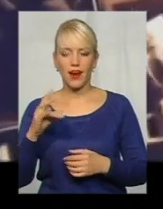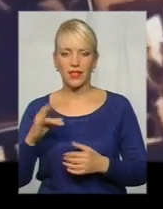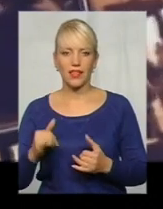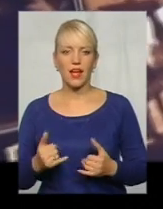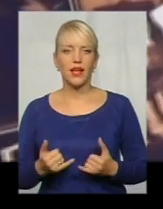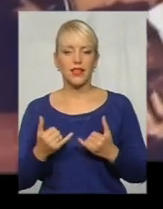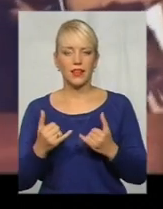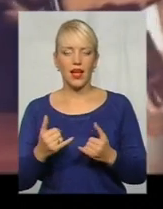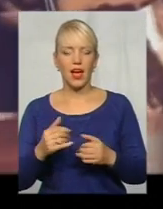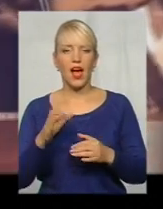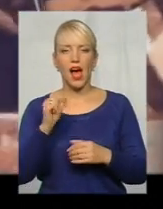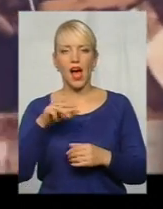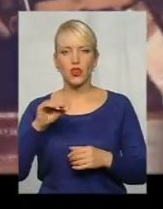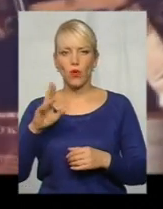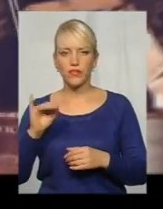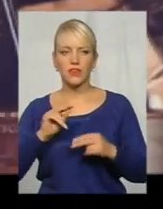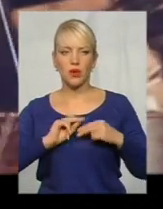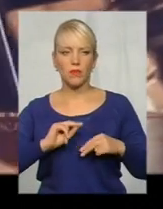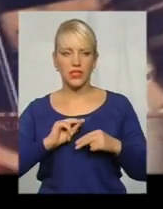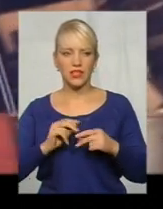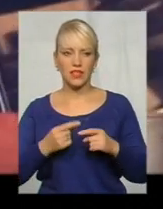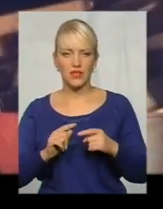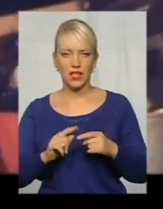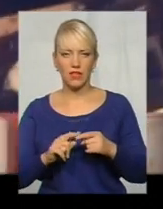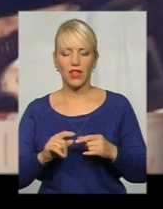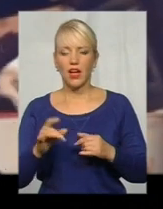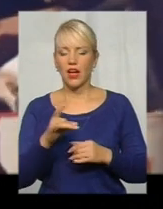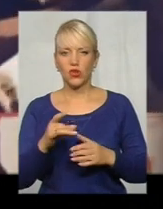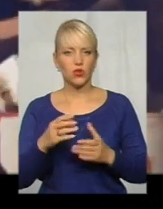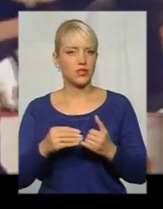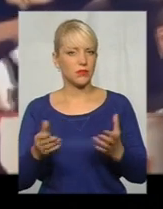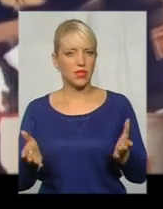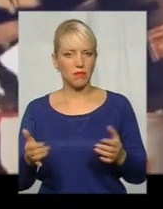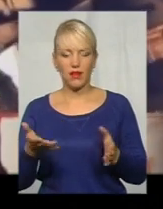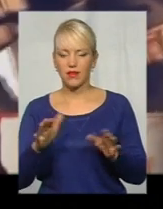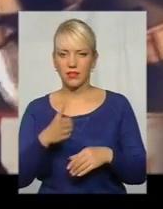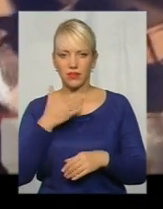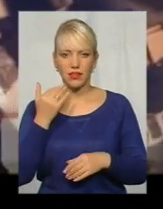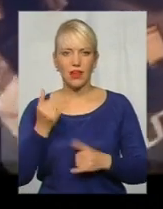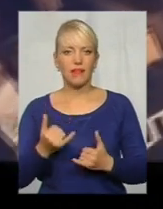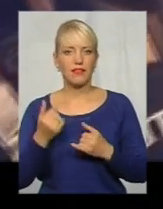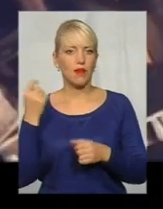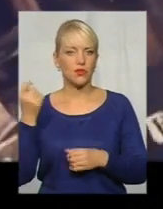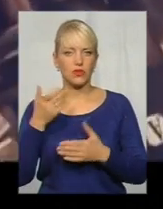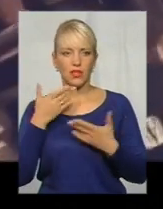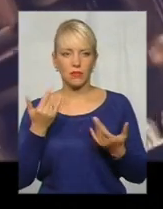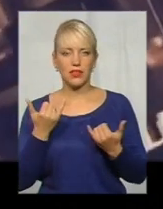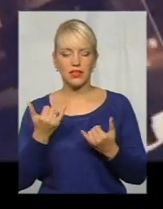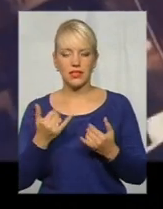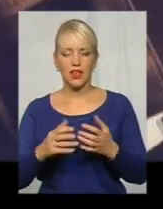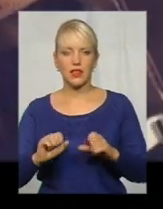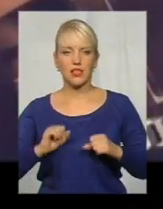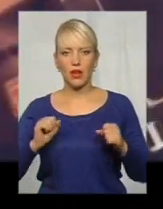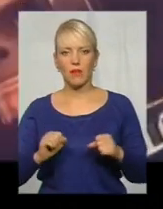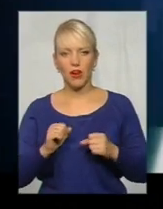цілого району. І ще б землі підпасовища залишилося. Наразі селяни у судах намагаються визнати договори оренди земельних